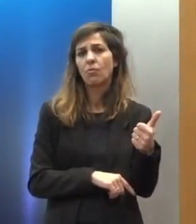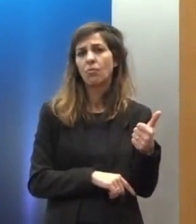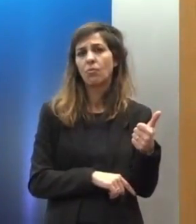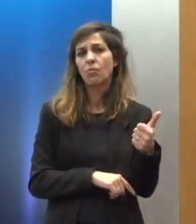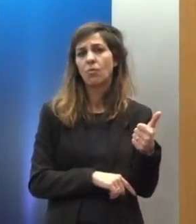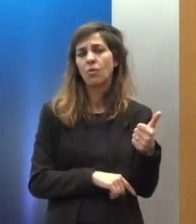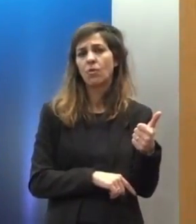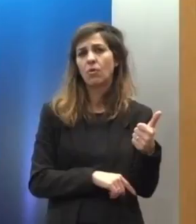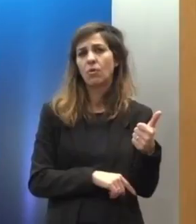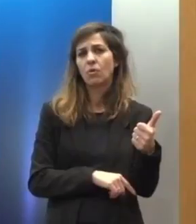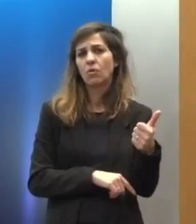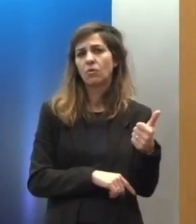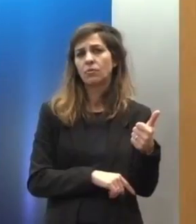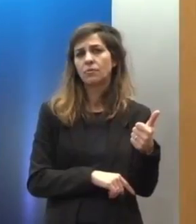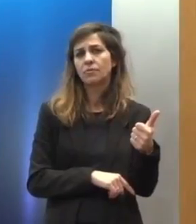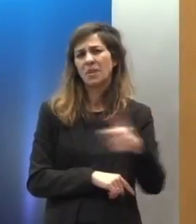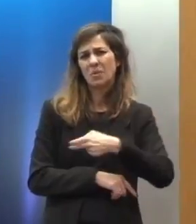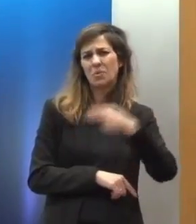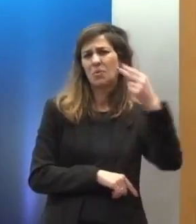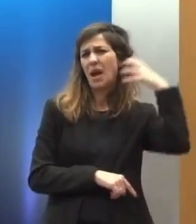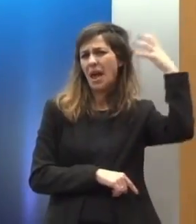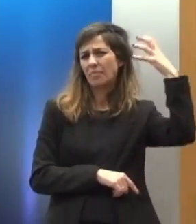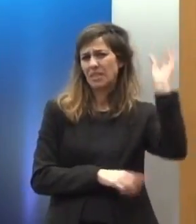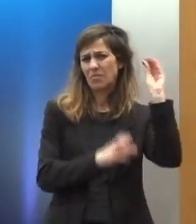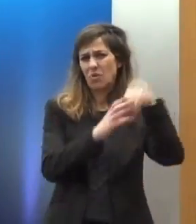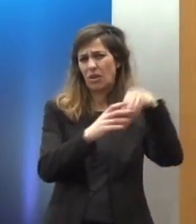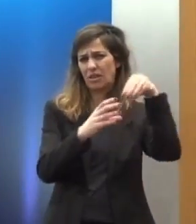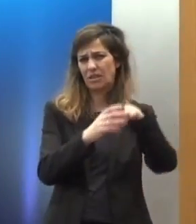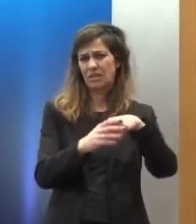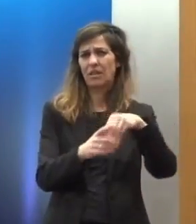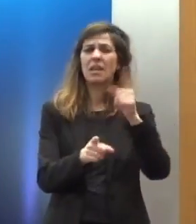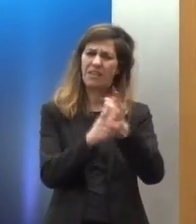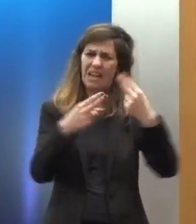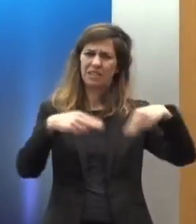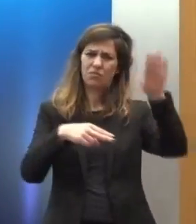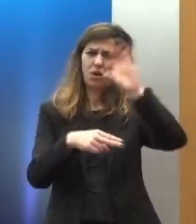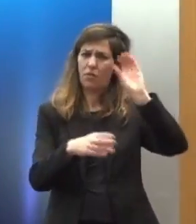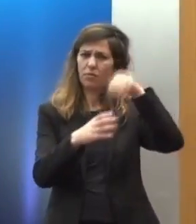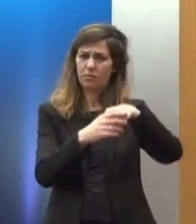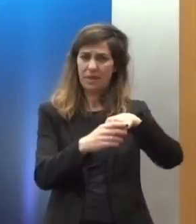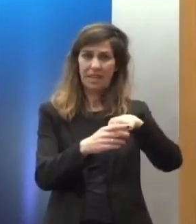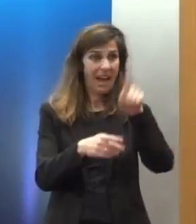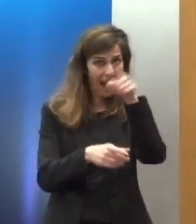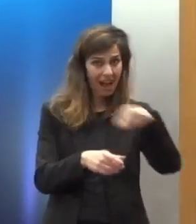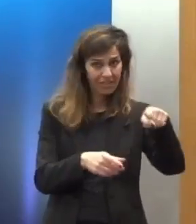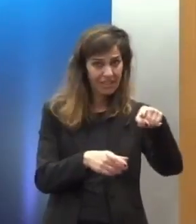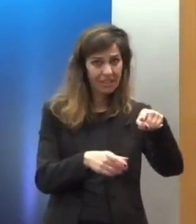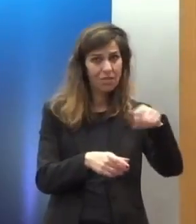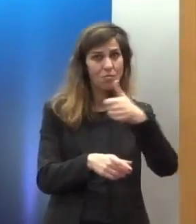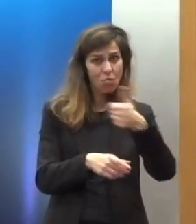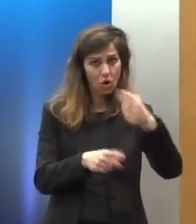είπα οι οποίοι συμμετέχουν σε αυτά τα όργανα ιδίως του Συμβουλίου της Ευρώπης αλλά διότι